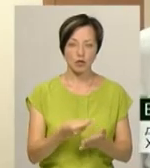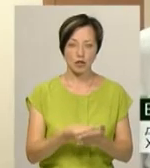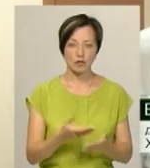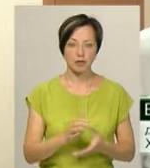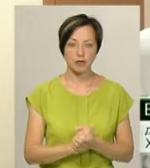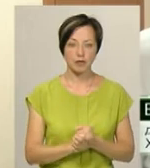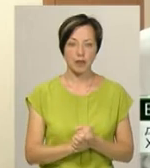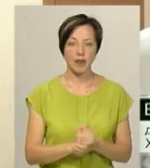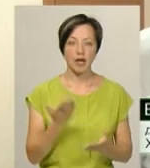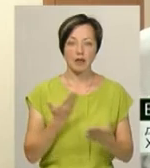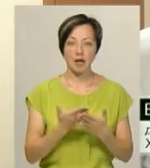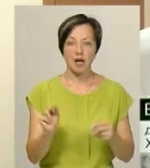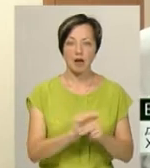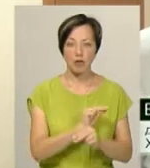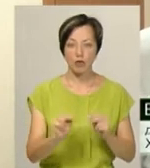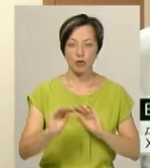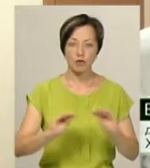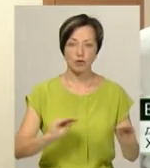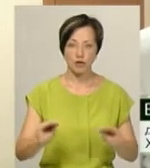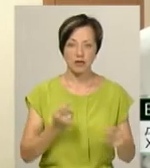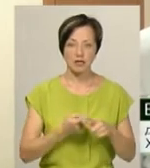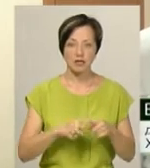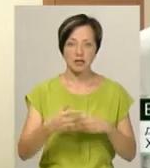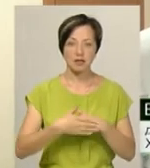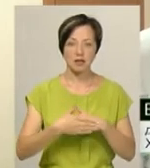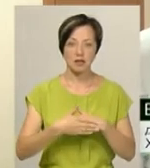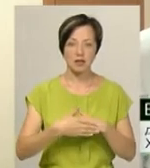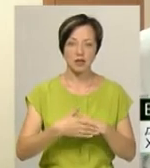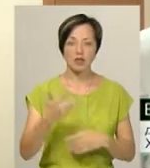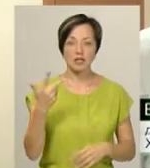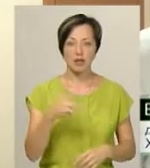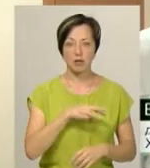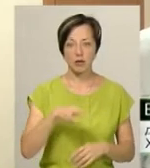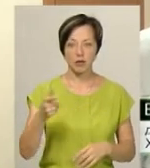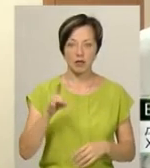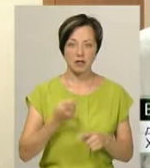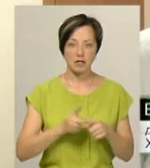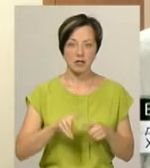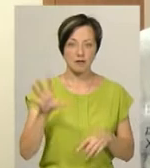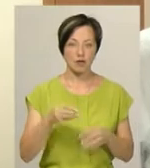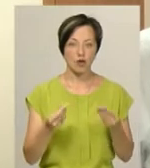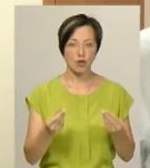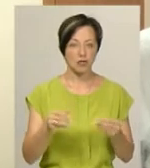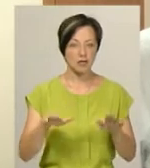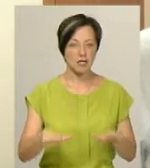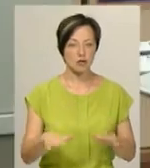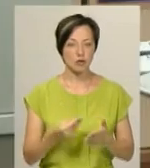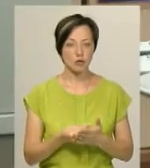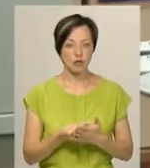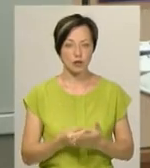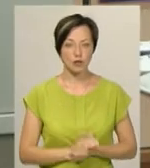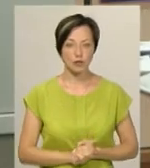Якщо брати все і ремонт, облаштування, то це десь наближалася сума до трьох мільйонів гривень, це все кошти місцевого бюджету.